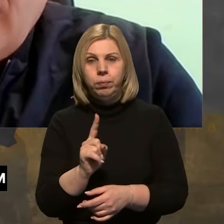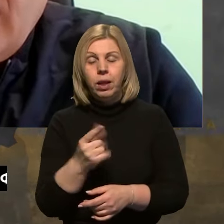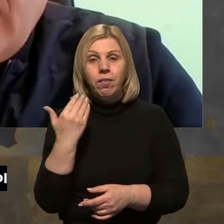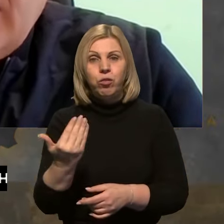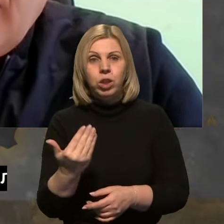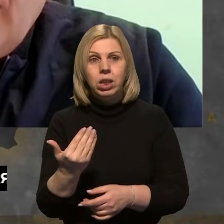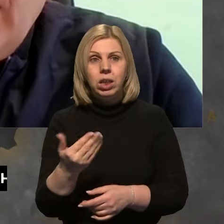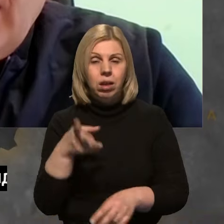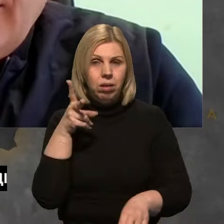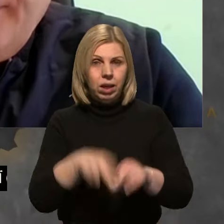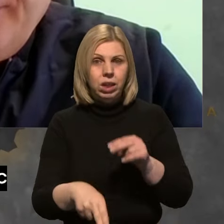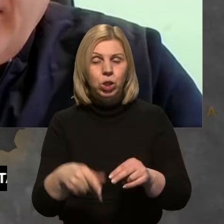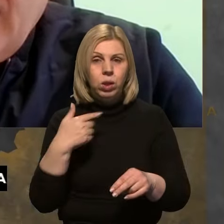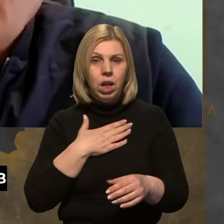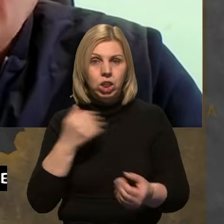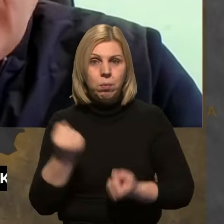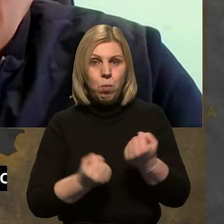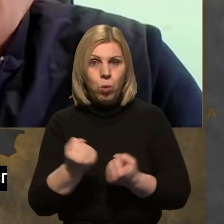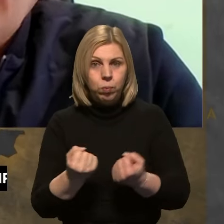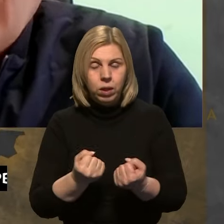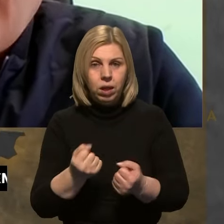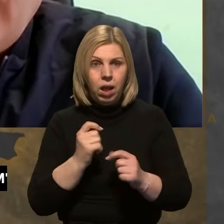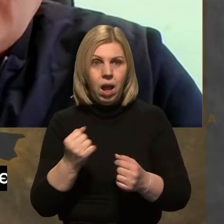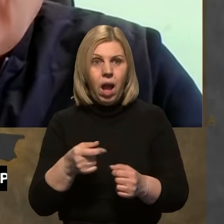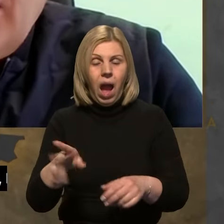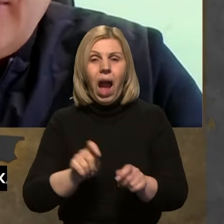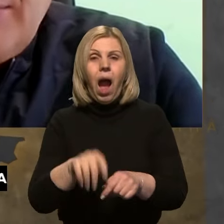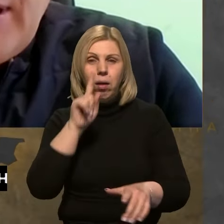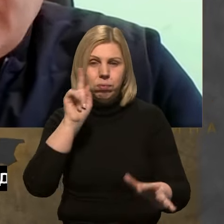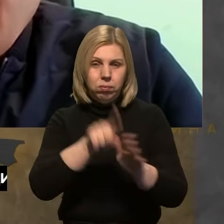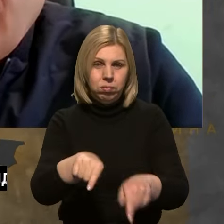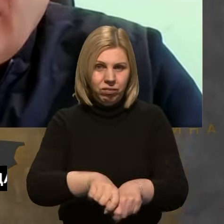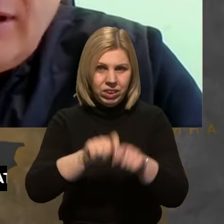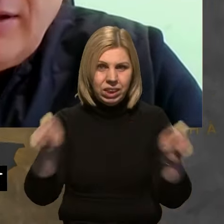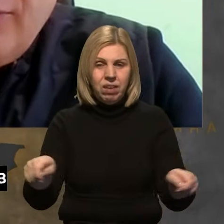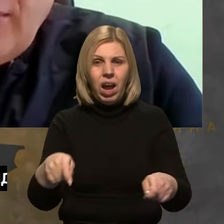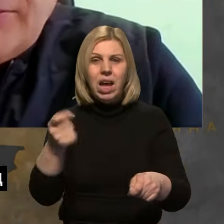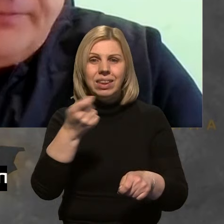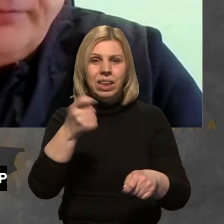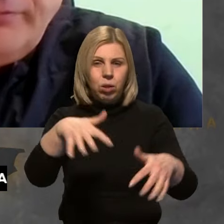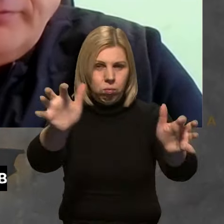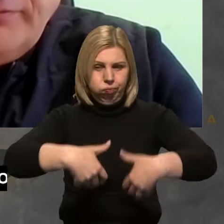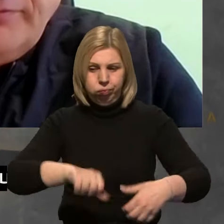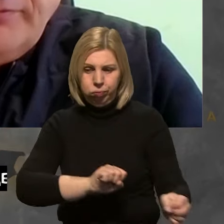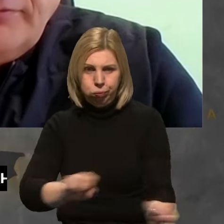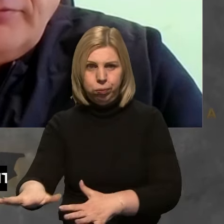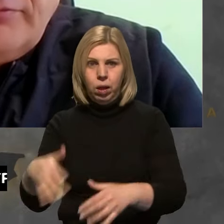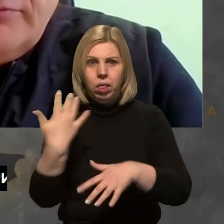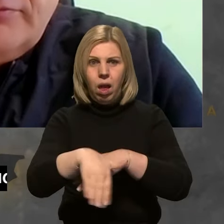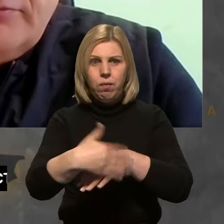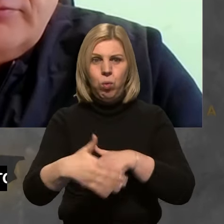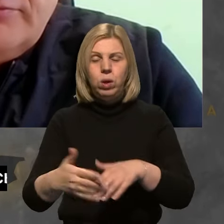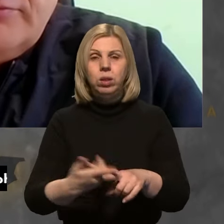вони ріжуть наші автомобілі, то не ріжуть, а скривають наші автомобілі і висипають зерно на вулицю. До речі, про цей